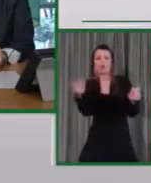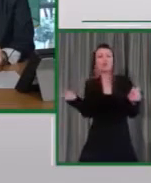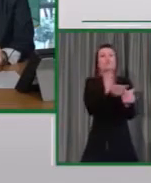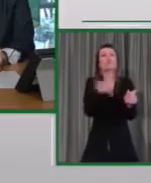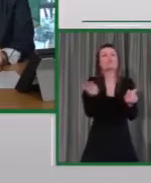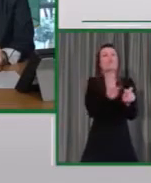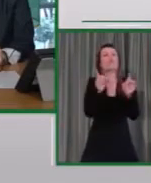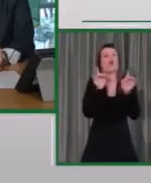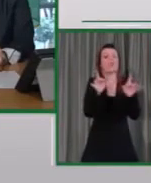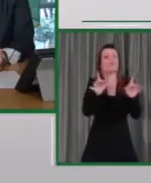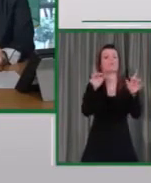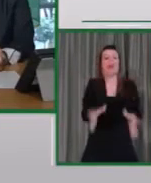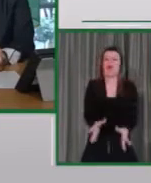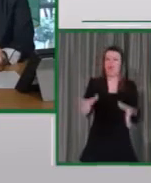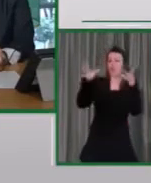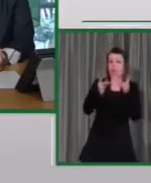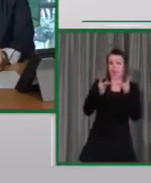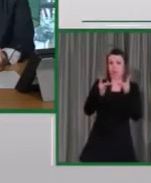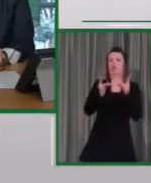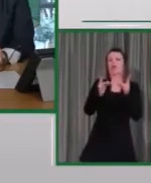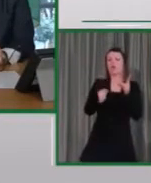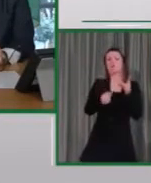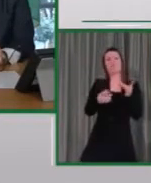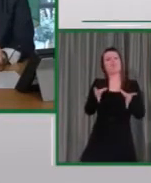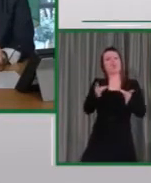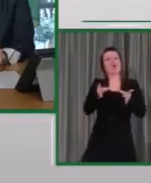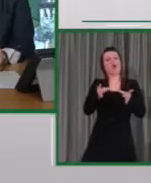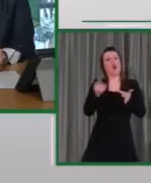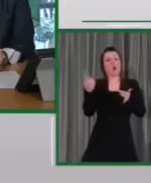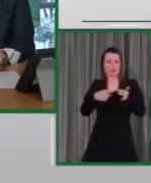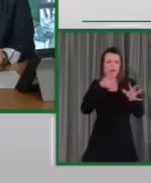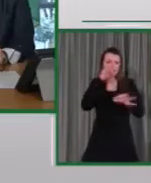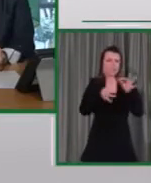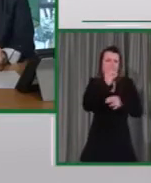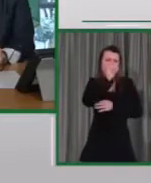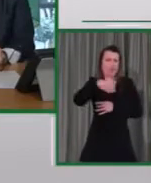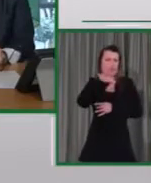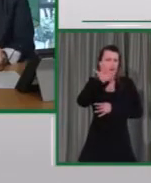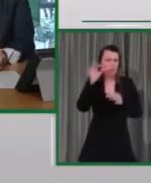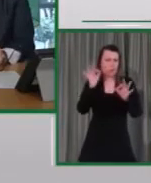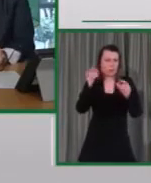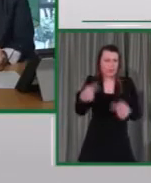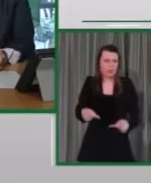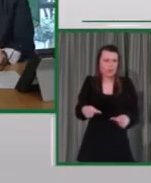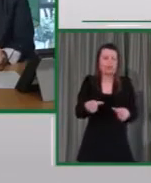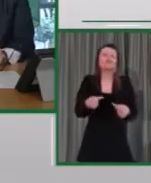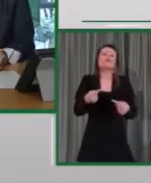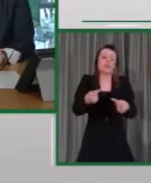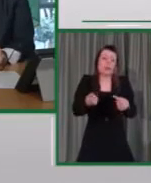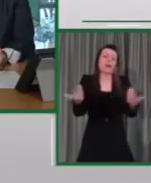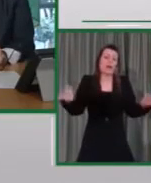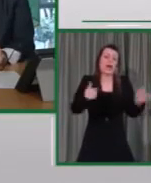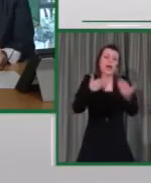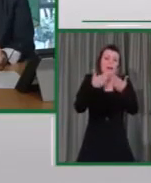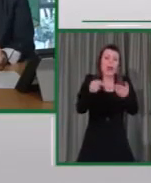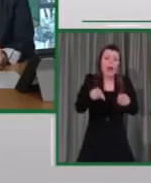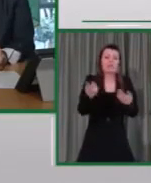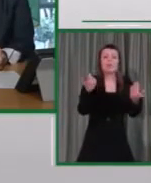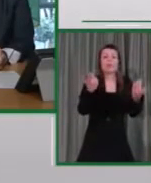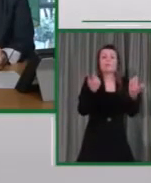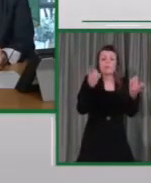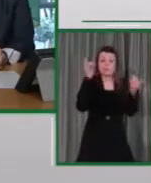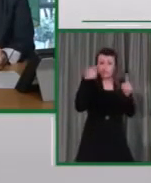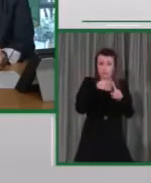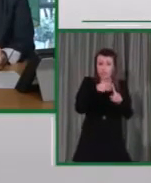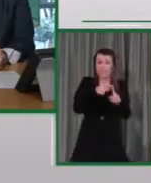'efficacia dell'azione e ciò che ci sta a stare più tranquilli e confidenti. Quando è a 1 vuol dire che io basta che incontro